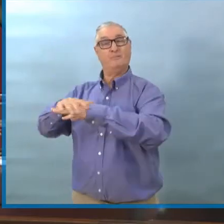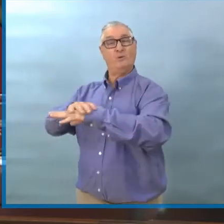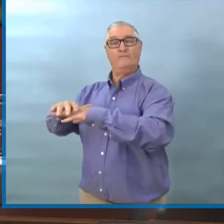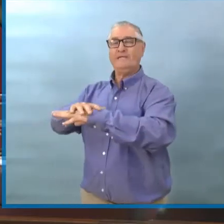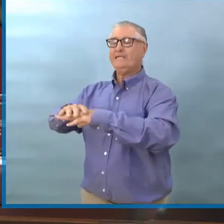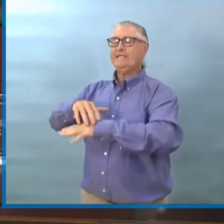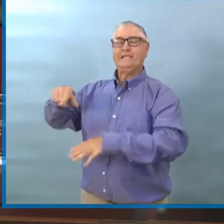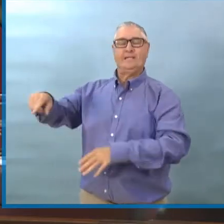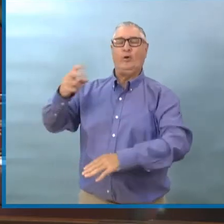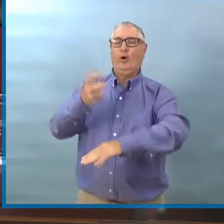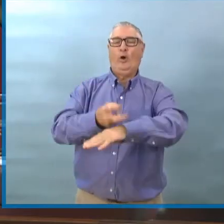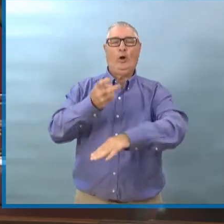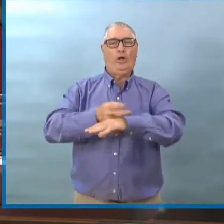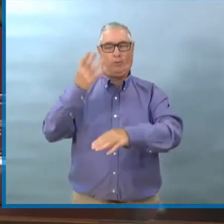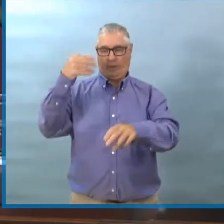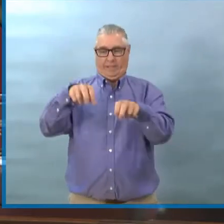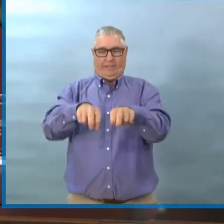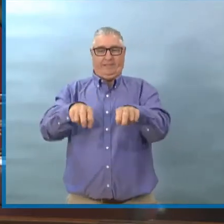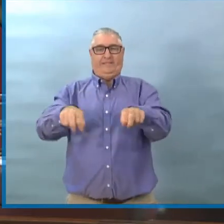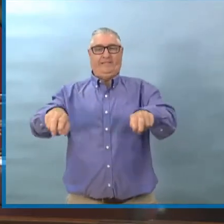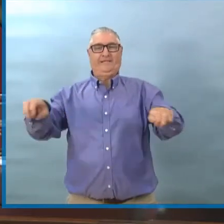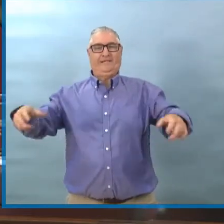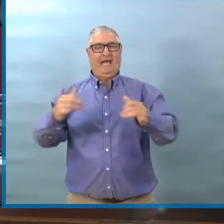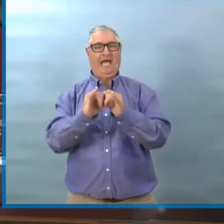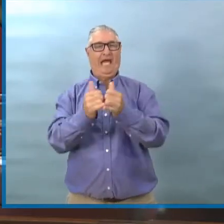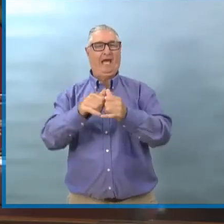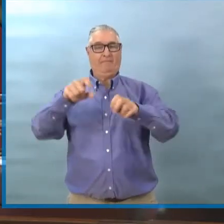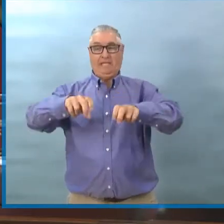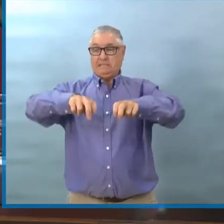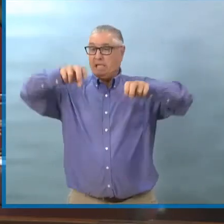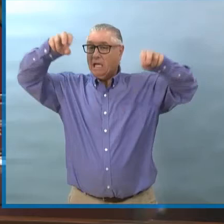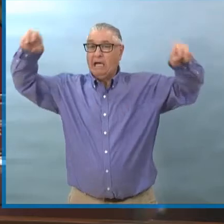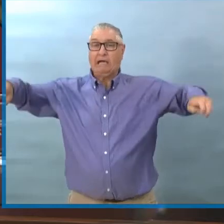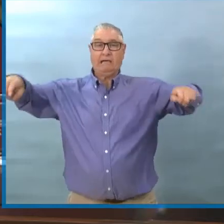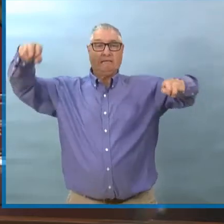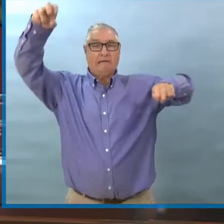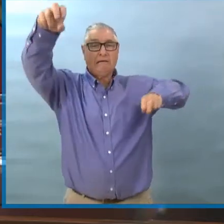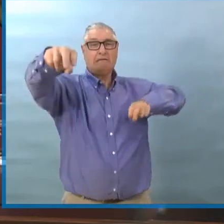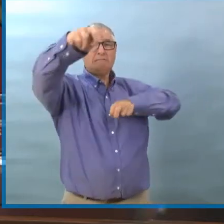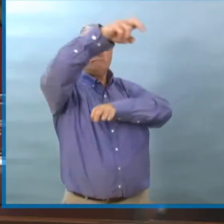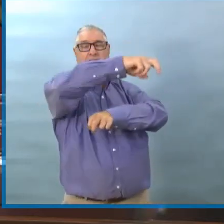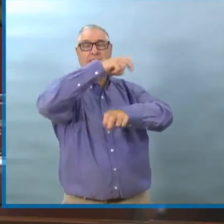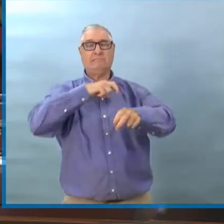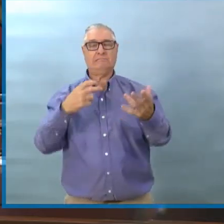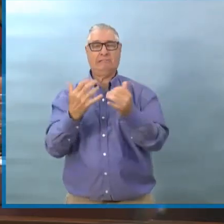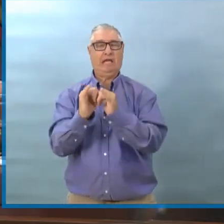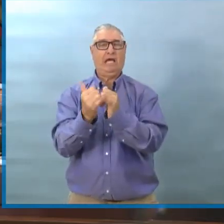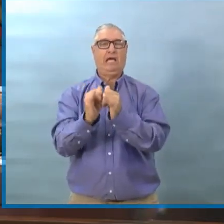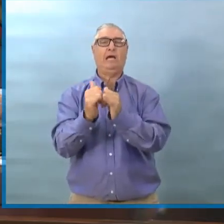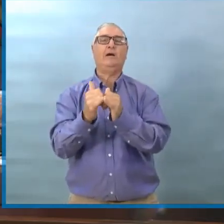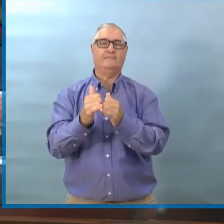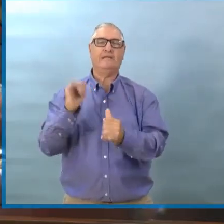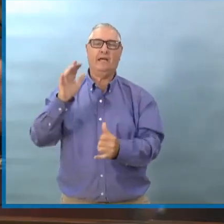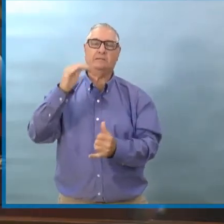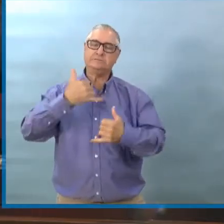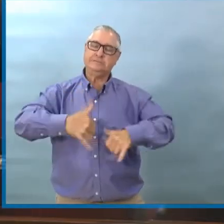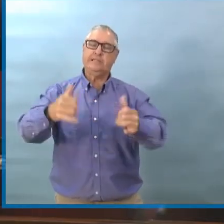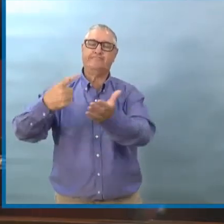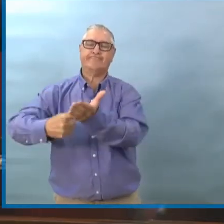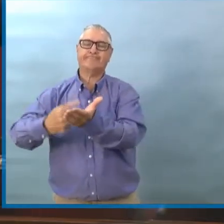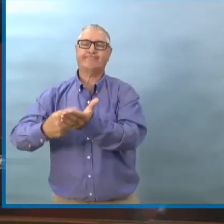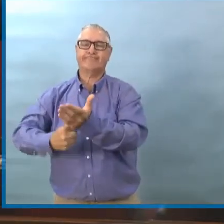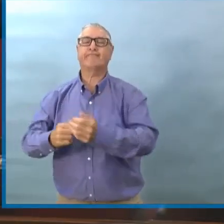instants. C'est différent d'un contact long, prolongé à l'intérieur. Du Brandon Sun Bud.